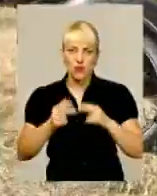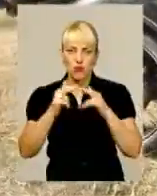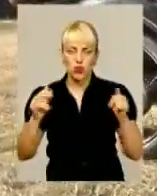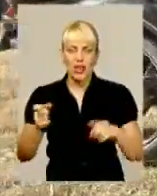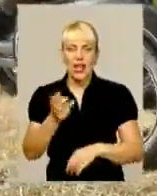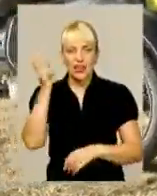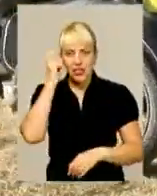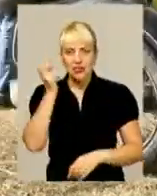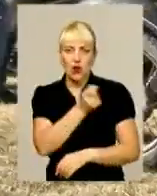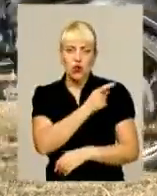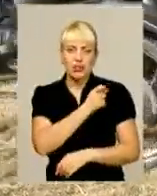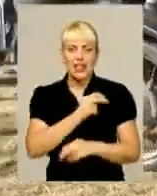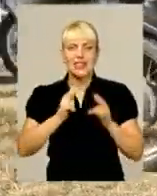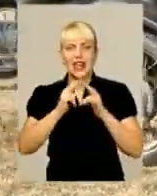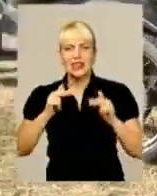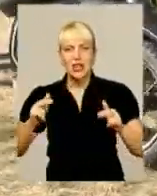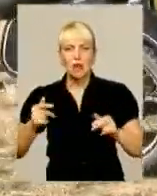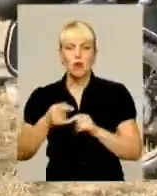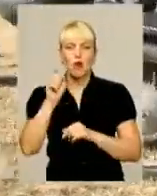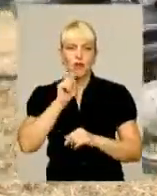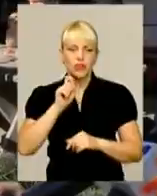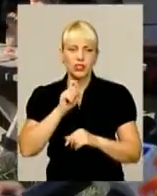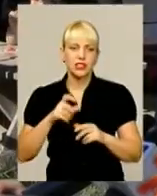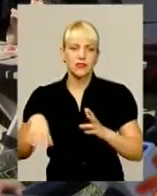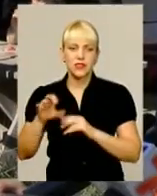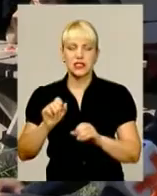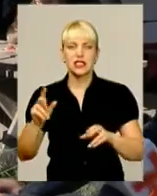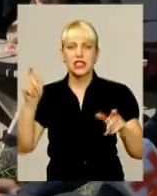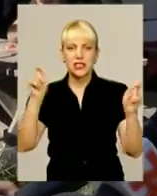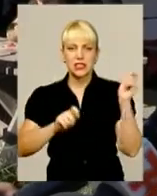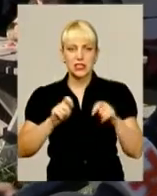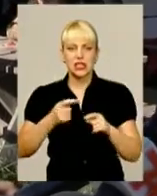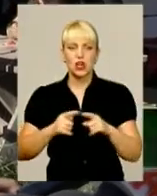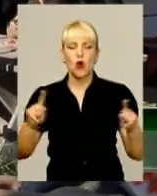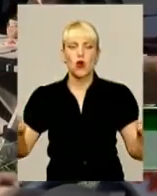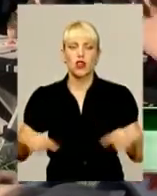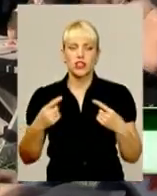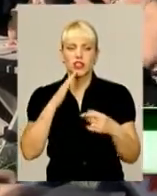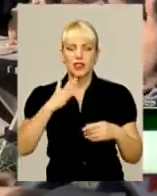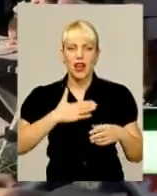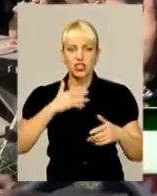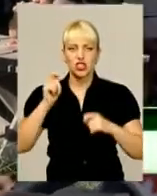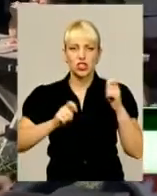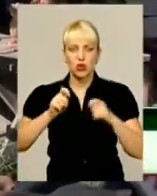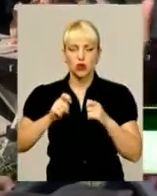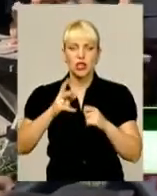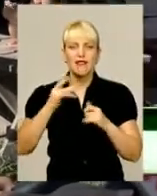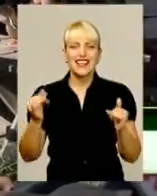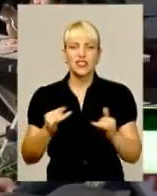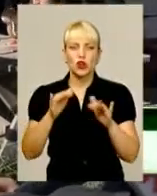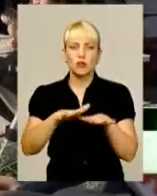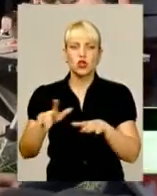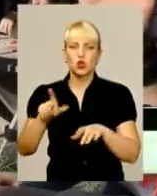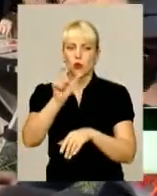Дніпро, Вінниця. На мото зліт з'їхались байкери з відусіль. Організовуємо мото зліти в таких історичних місцях, щоб люди